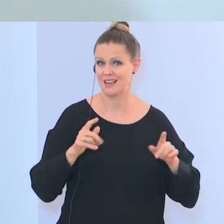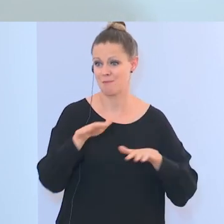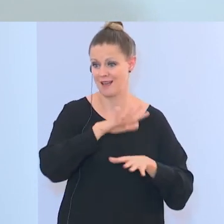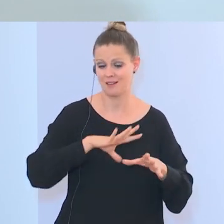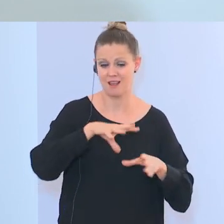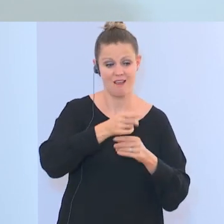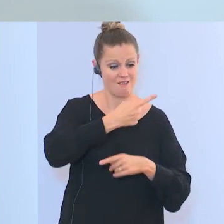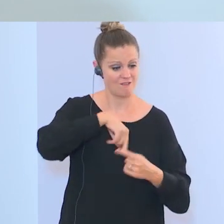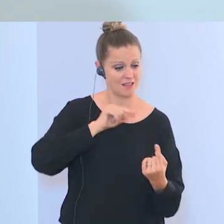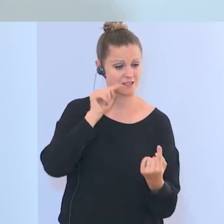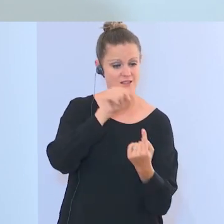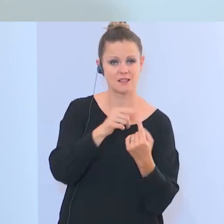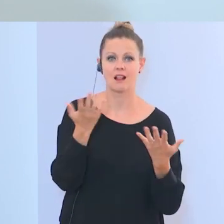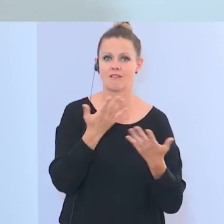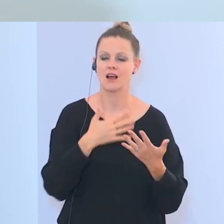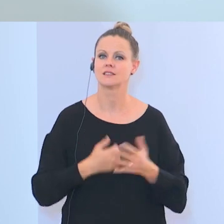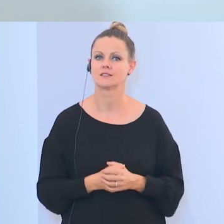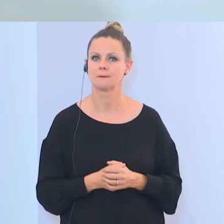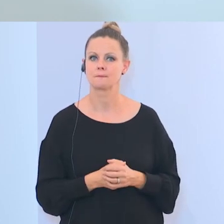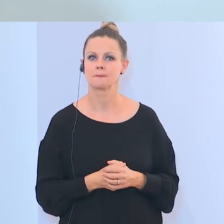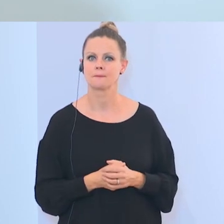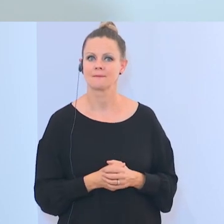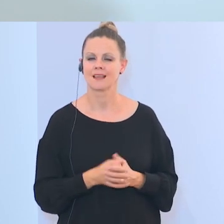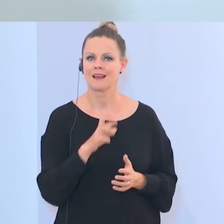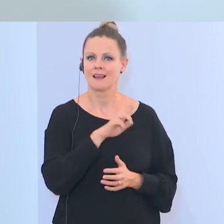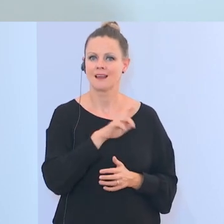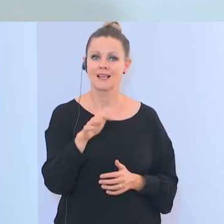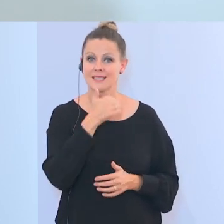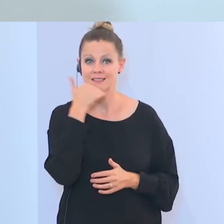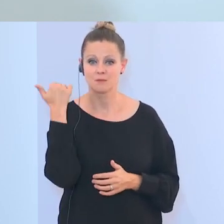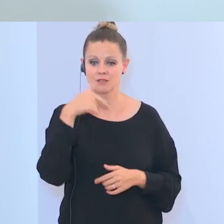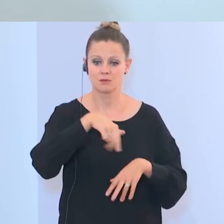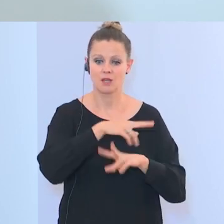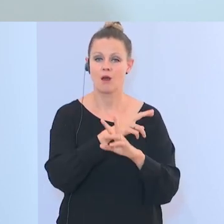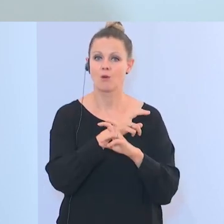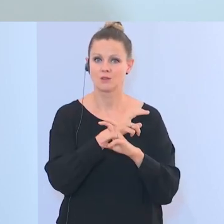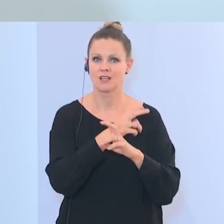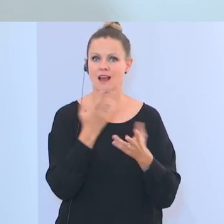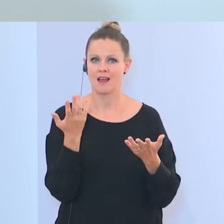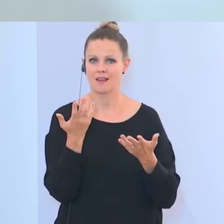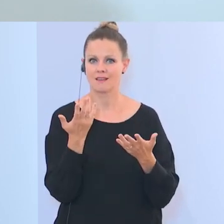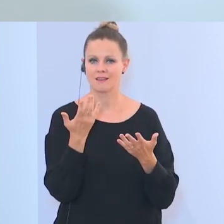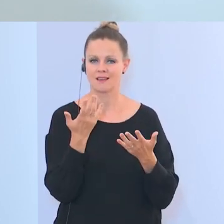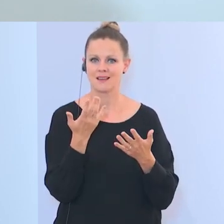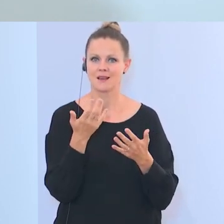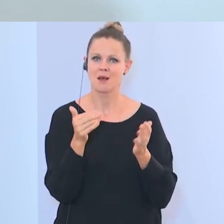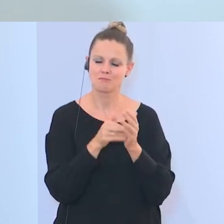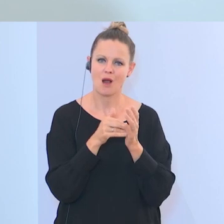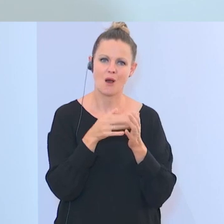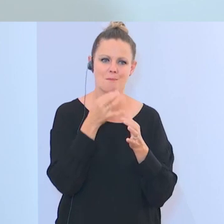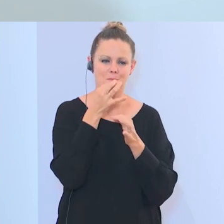wollen ist beispielsweise auch, dass natürlich der Rechtsextremismus in Österreich auch noch besser